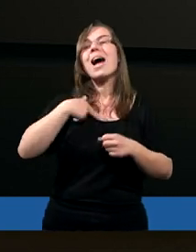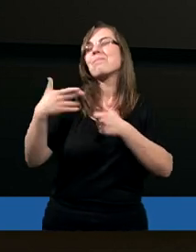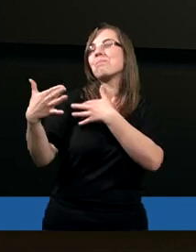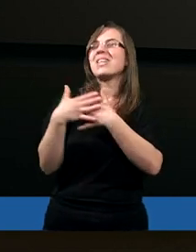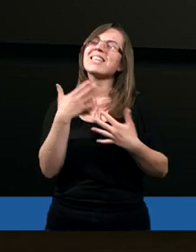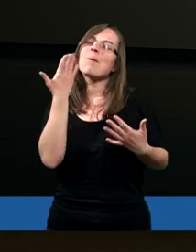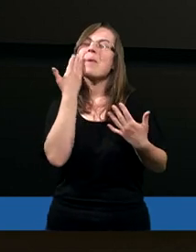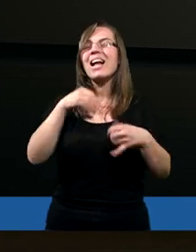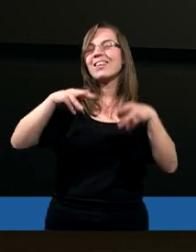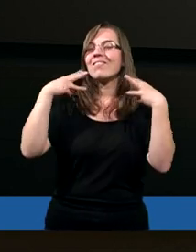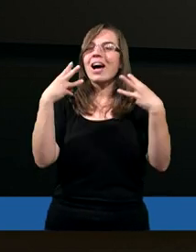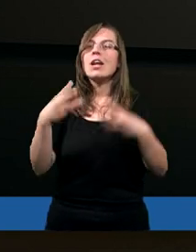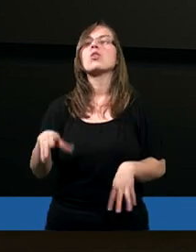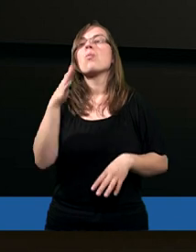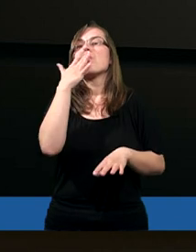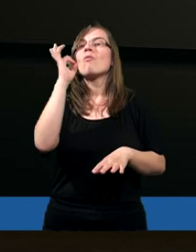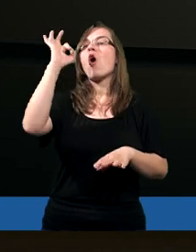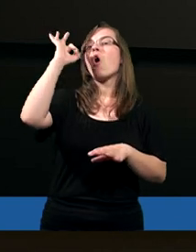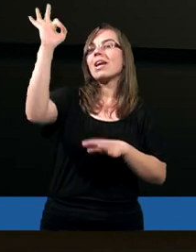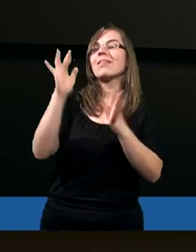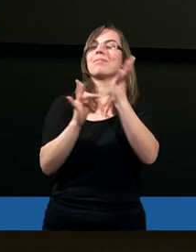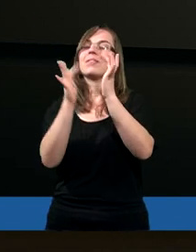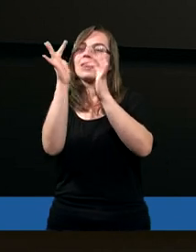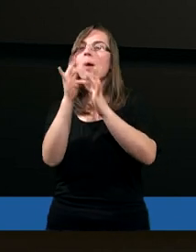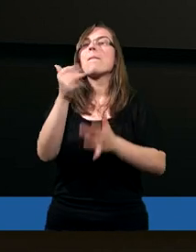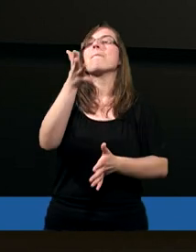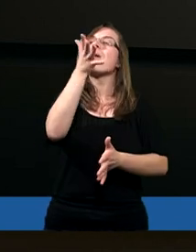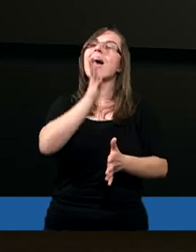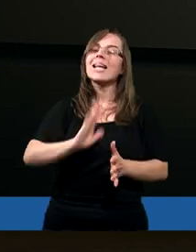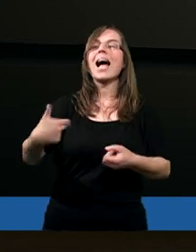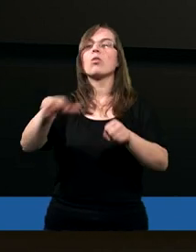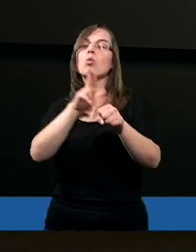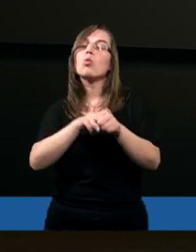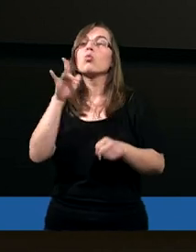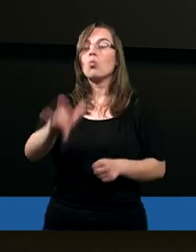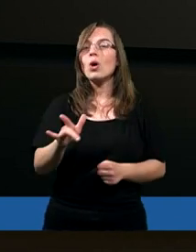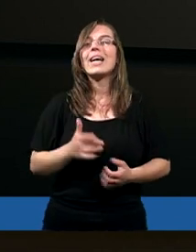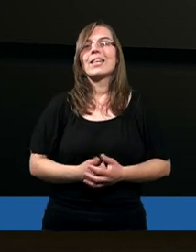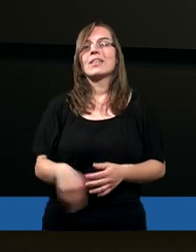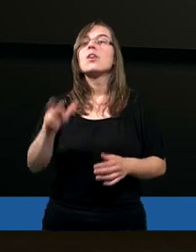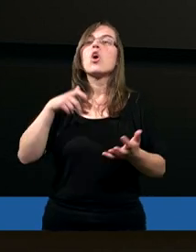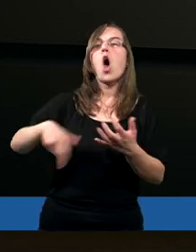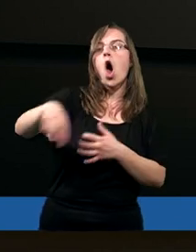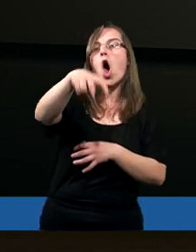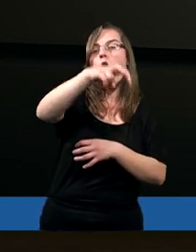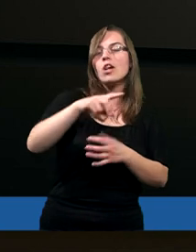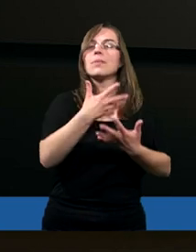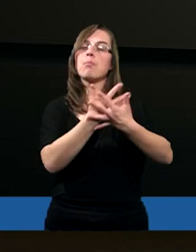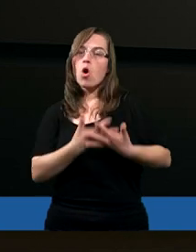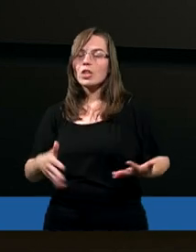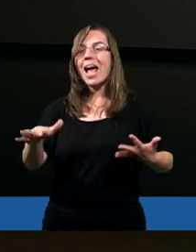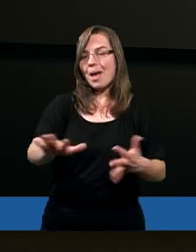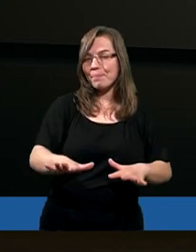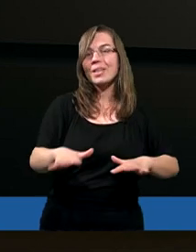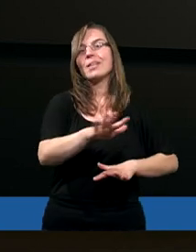bliskie, mówiące o Jezusie Chrystusie jako Mesjasza, jako tego, który chodził po ziemi i